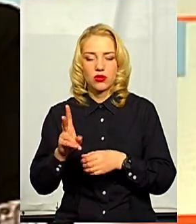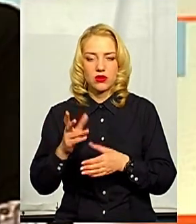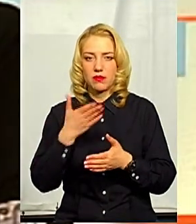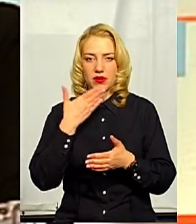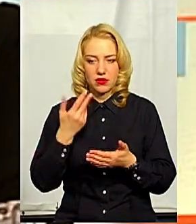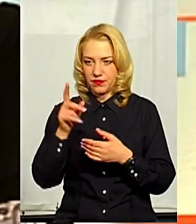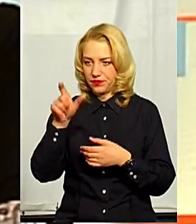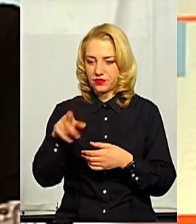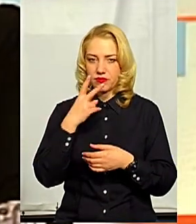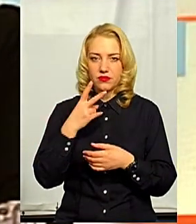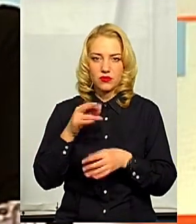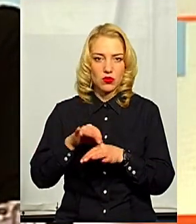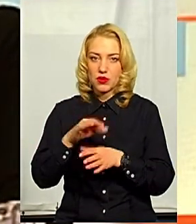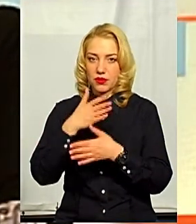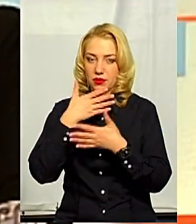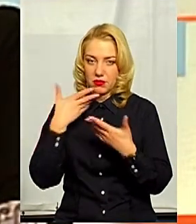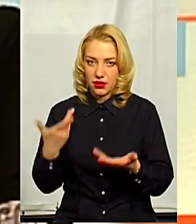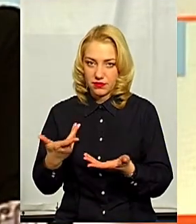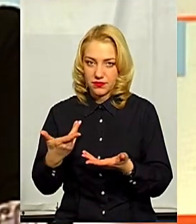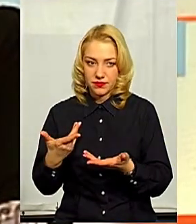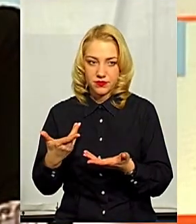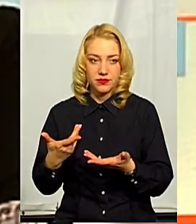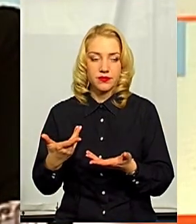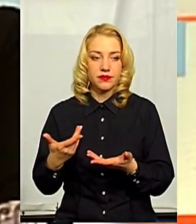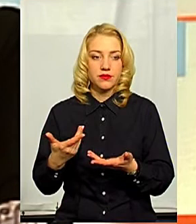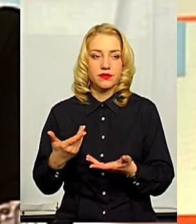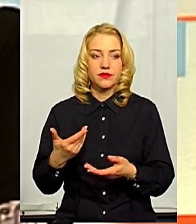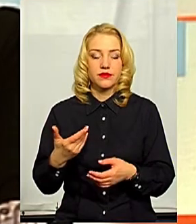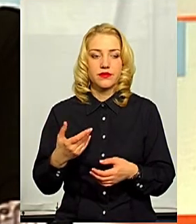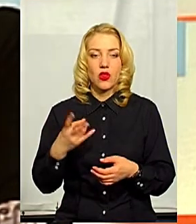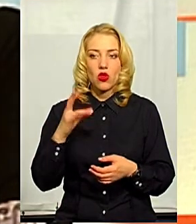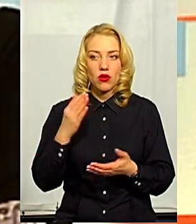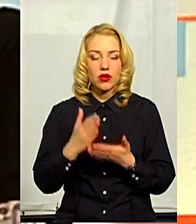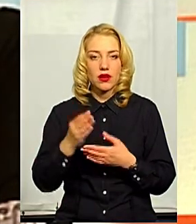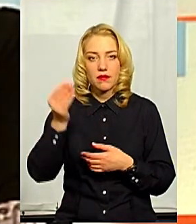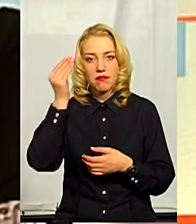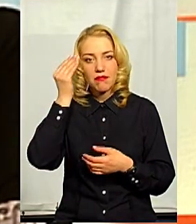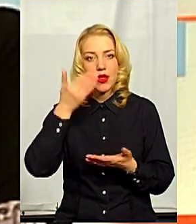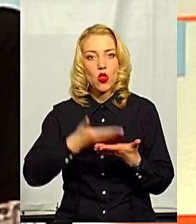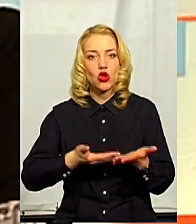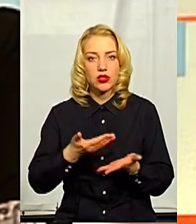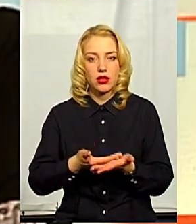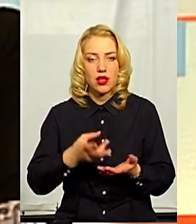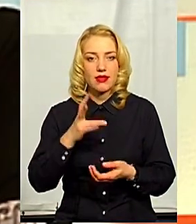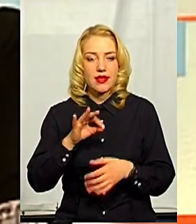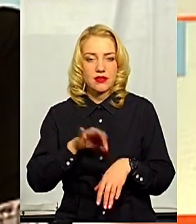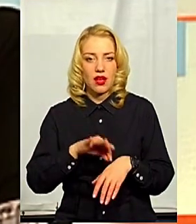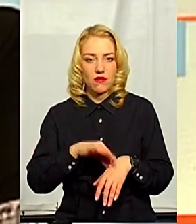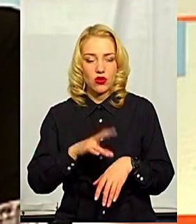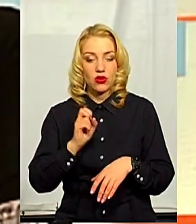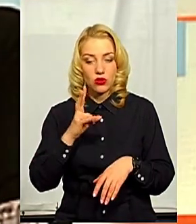мають ознак і прояви захворювання, не мають підозри на захворювання, але